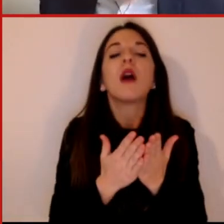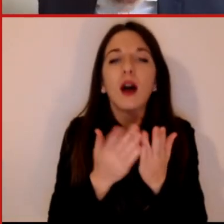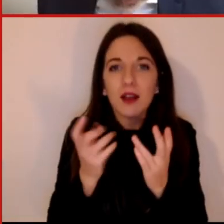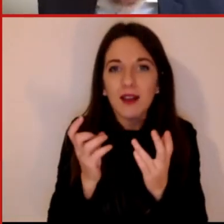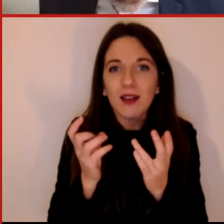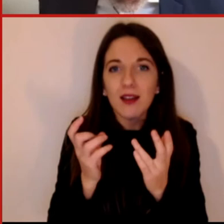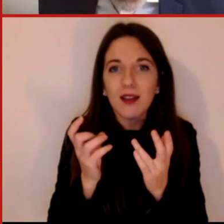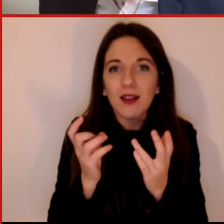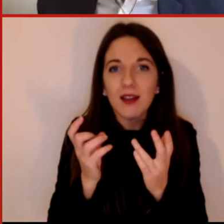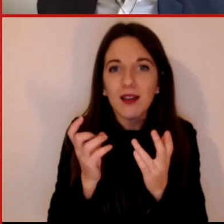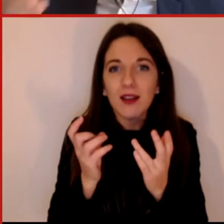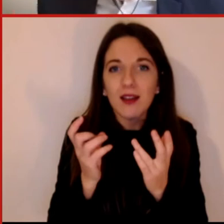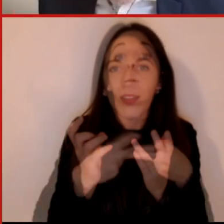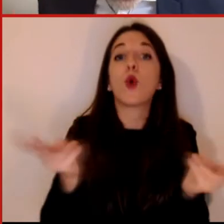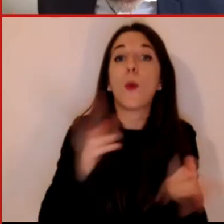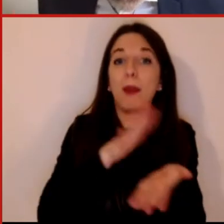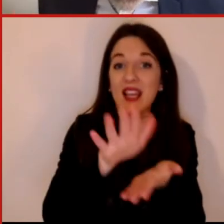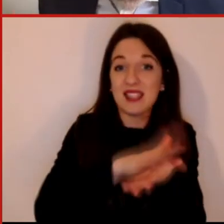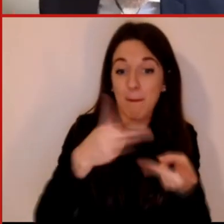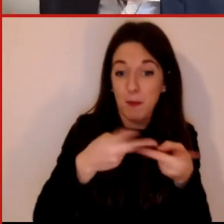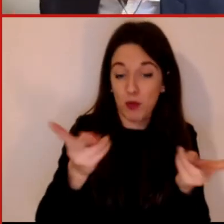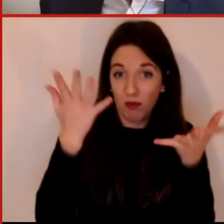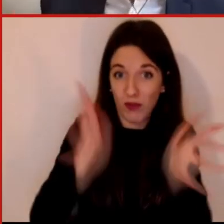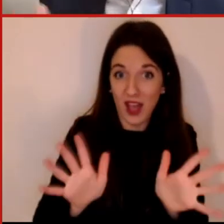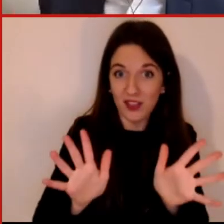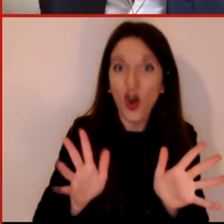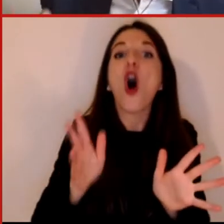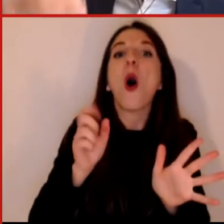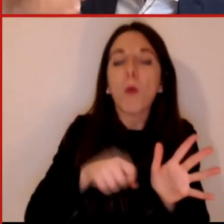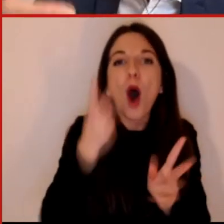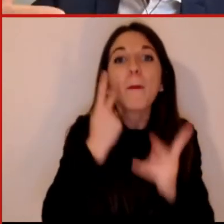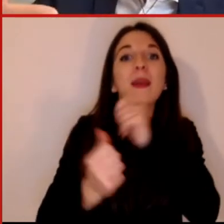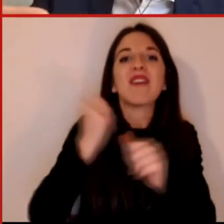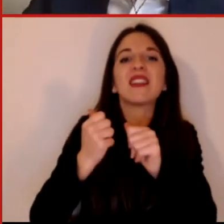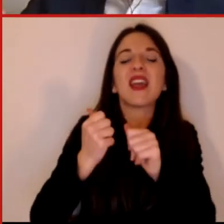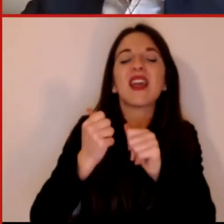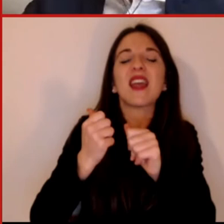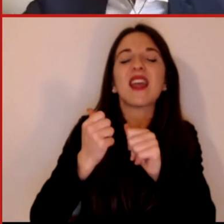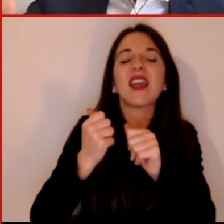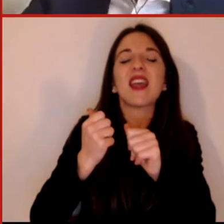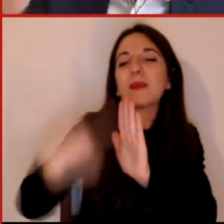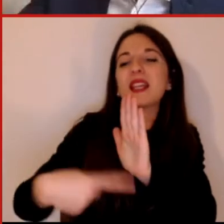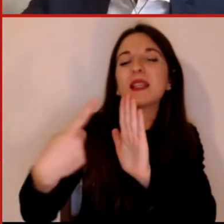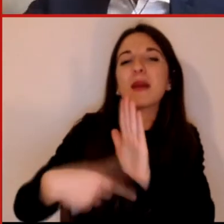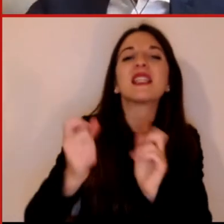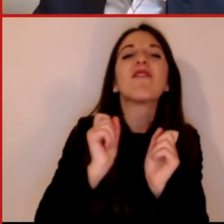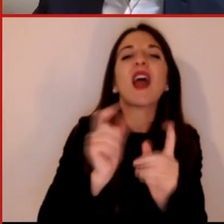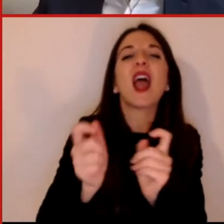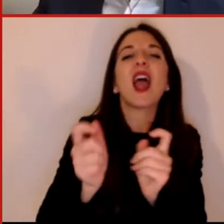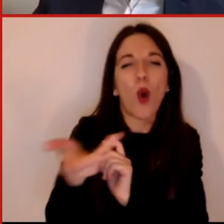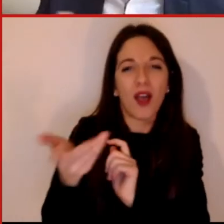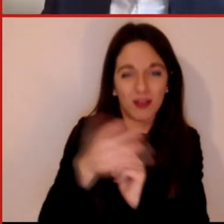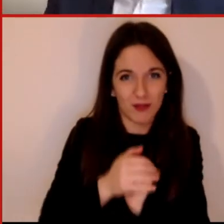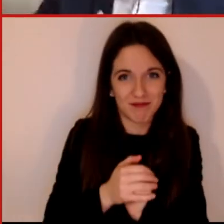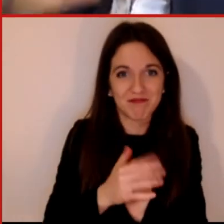un libro, adesso qui vi faccio un esempio semplice, dai dati emerge questa cosa, ovviamente se voi pensate a un grande autore come Dan Brown che vende milioni